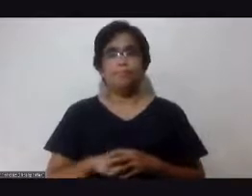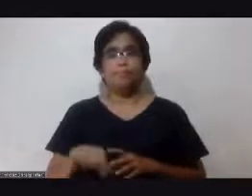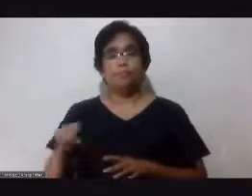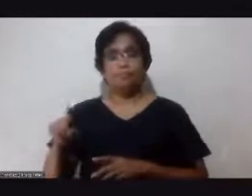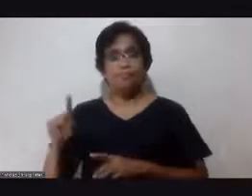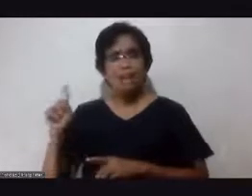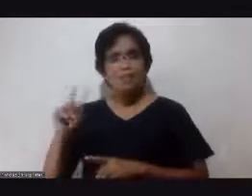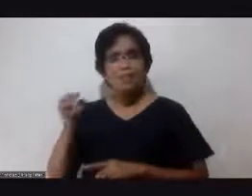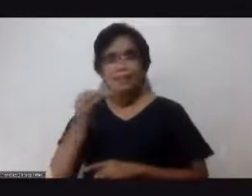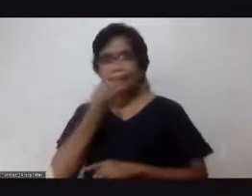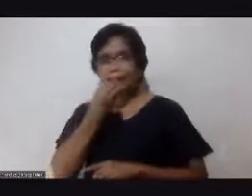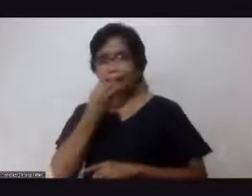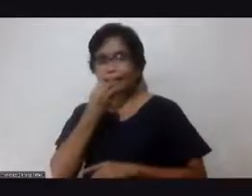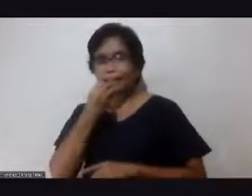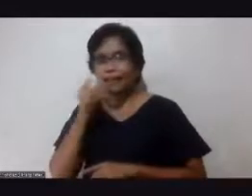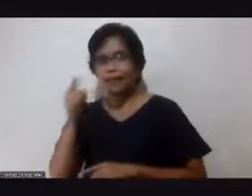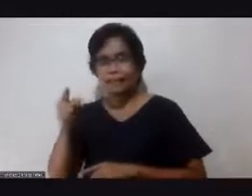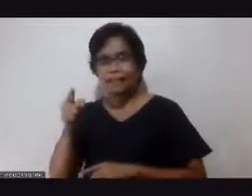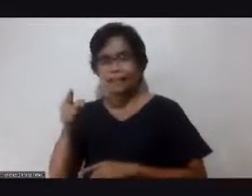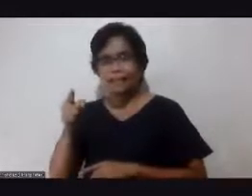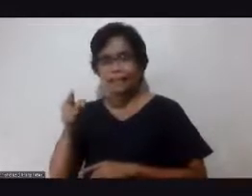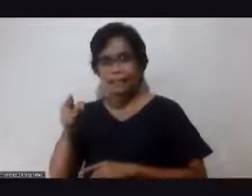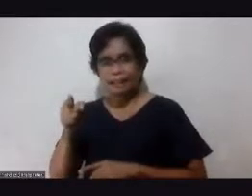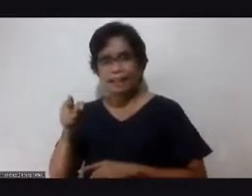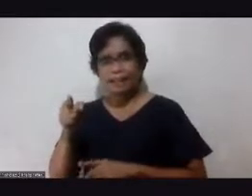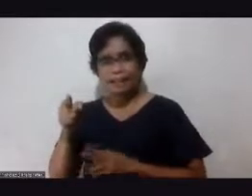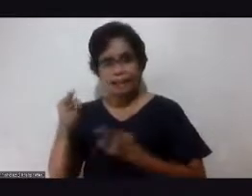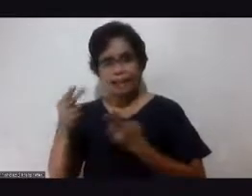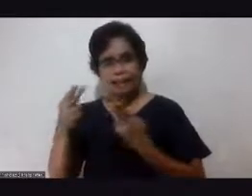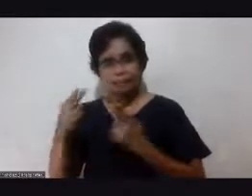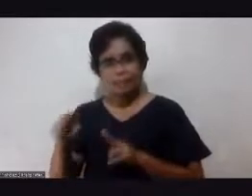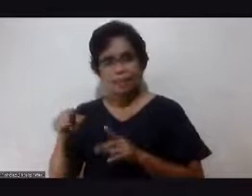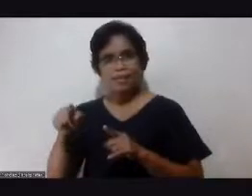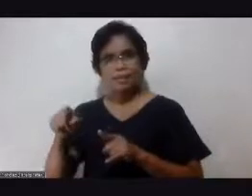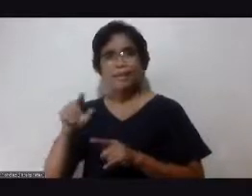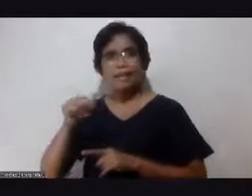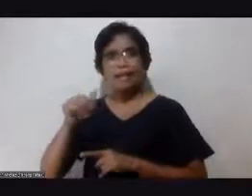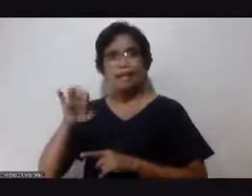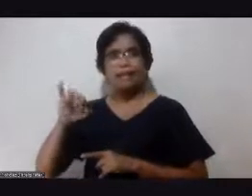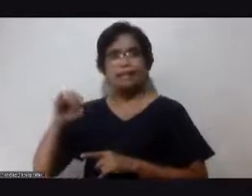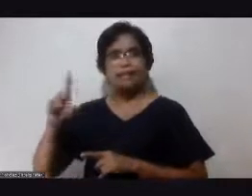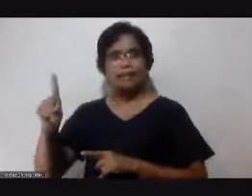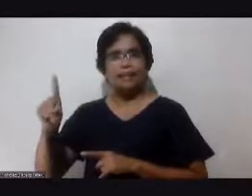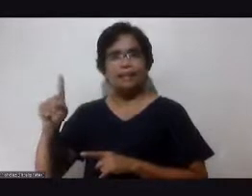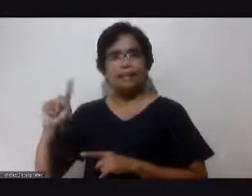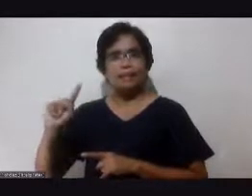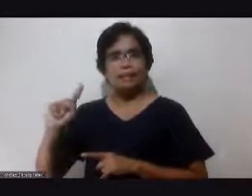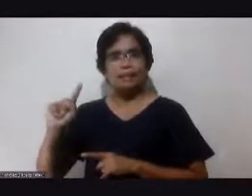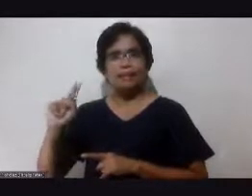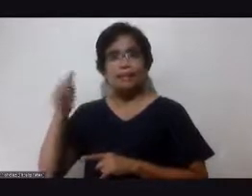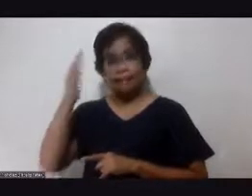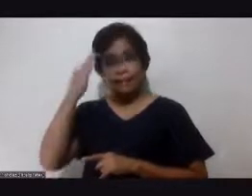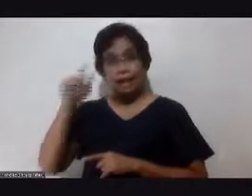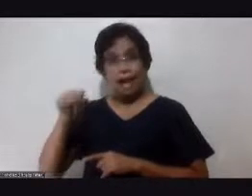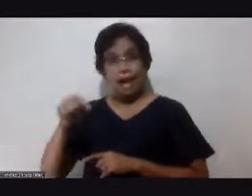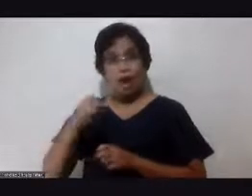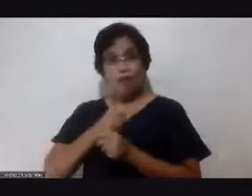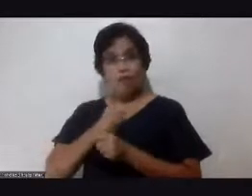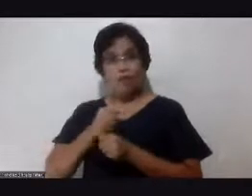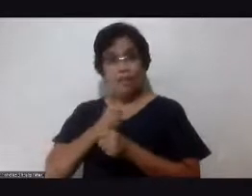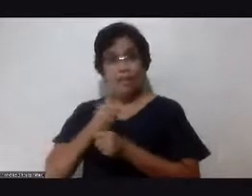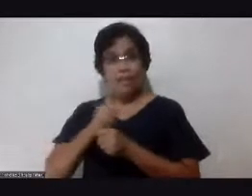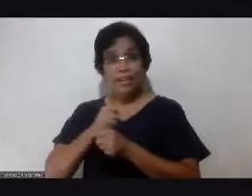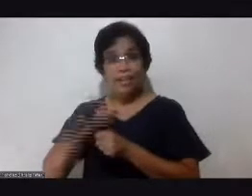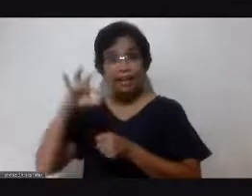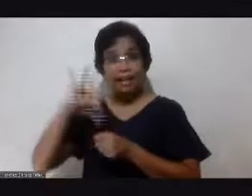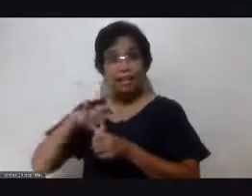anong kinakain nyo na nakaka-trigger ng acid reflux? Yan po ang alamin nyo. Kapi po ba yun? Tsa